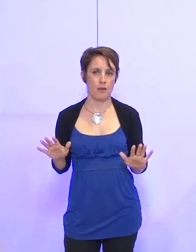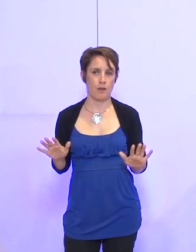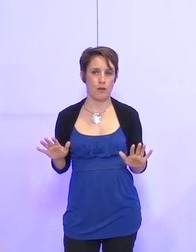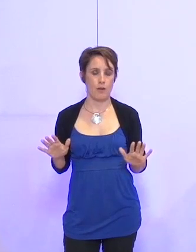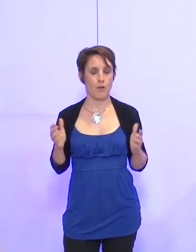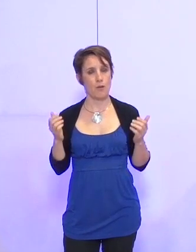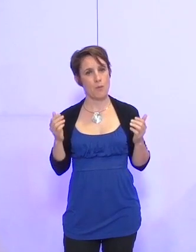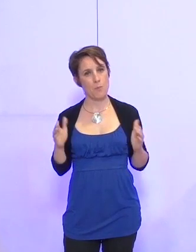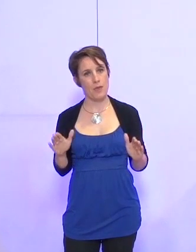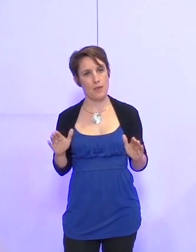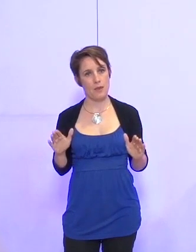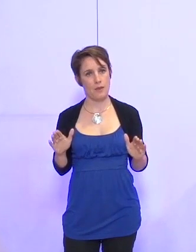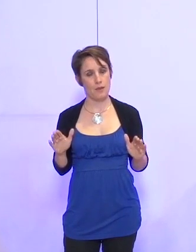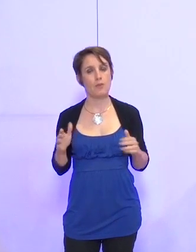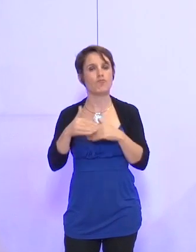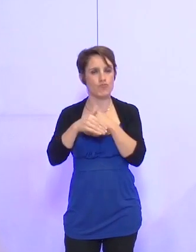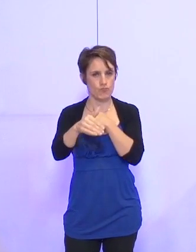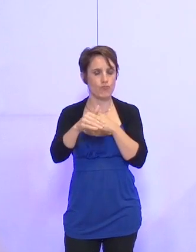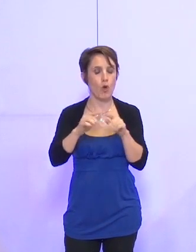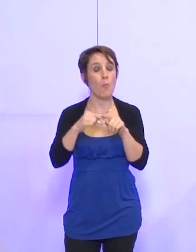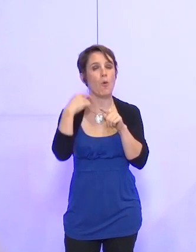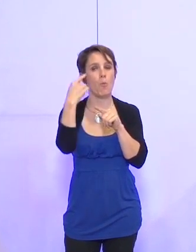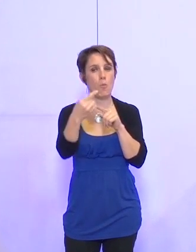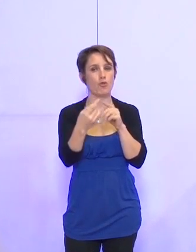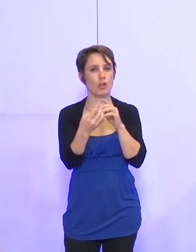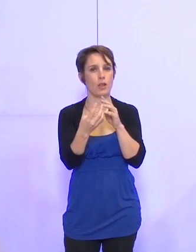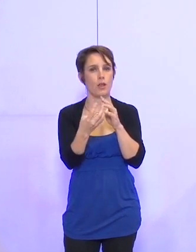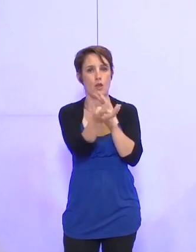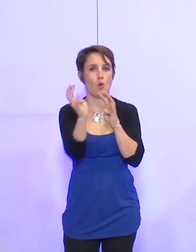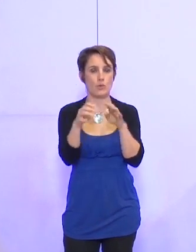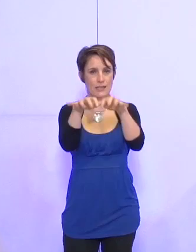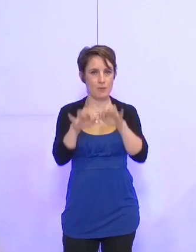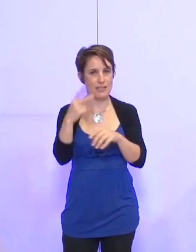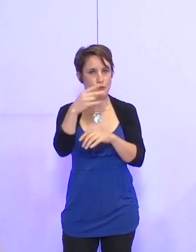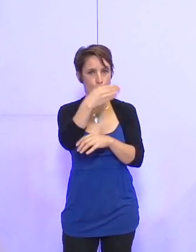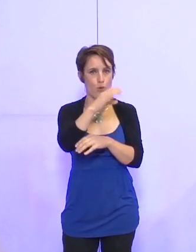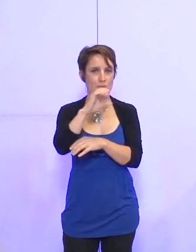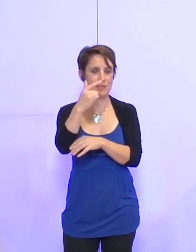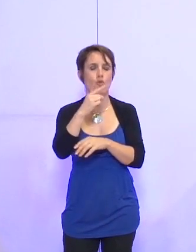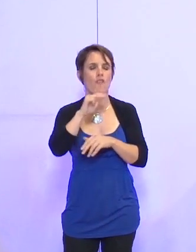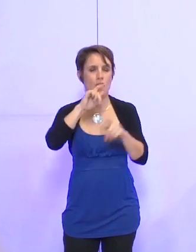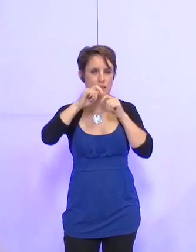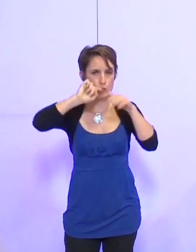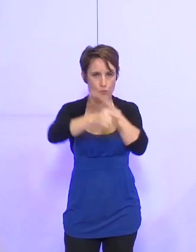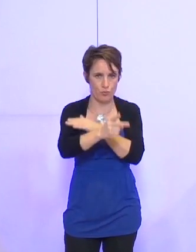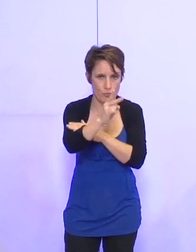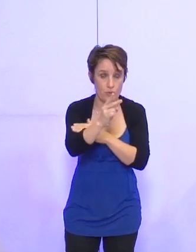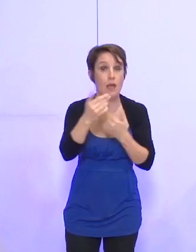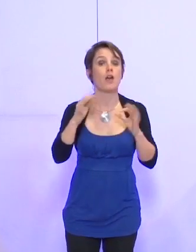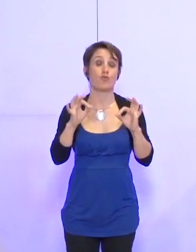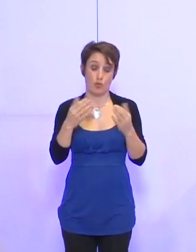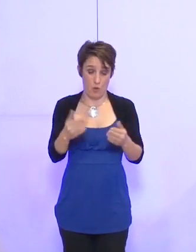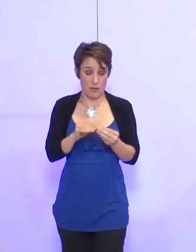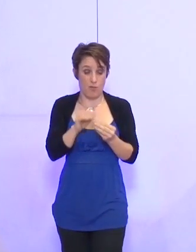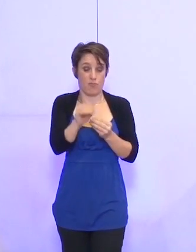Mais ce sera un sujet, et donc on en parlera au prochain conseil d'administration de la MC2. Mais là, on repart effectivement que pour 8 mois.